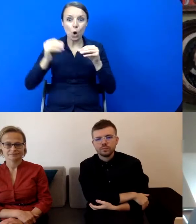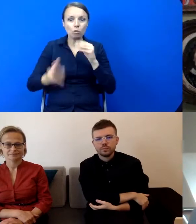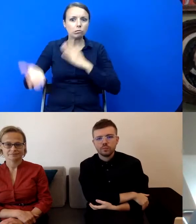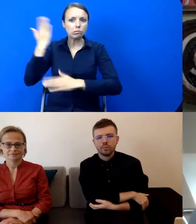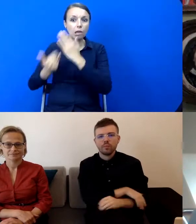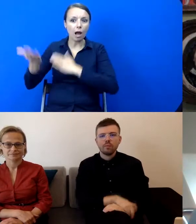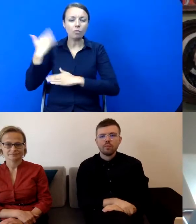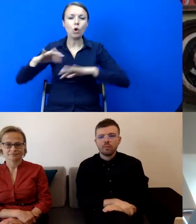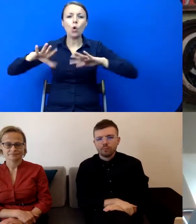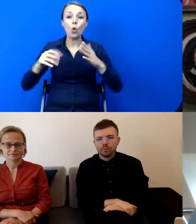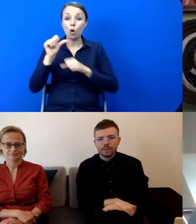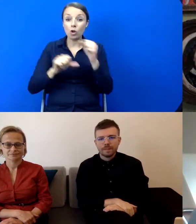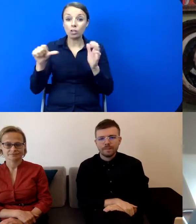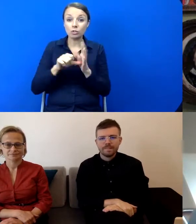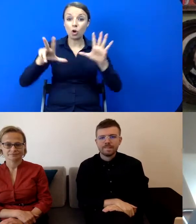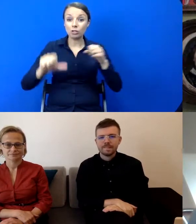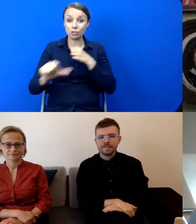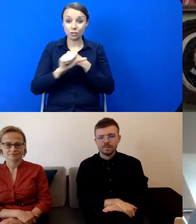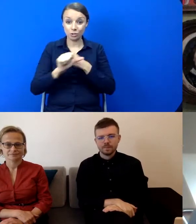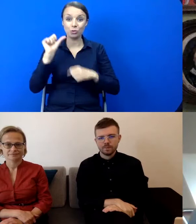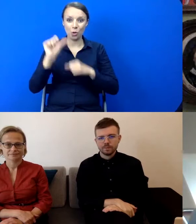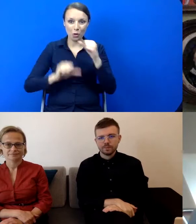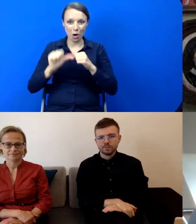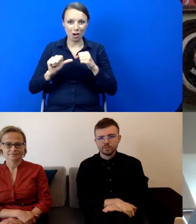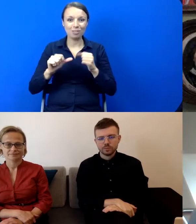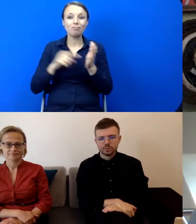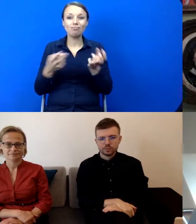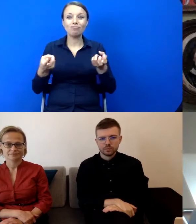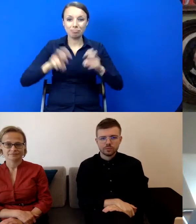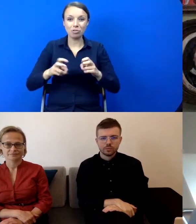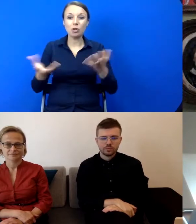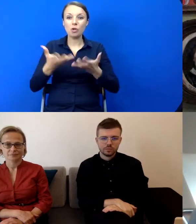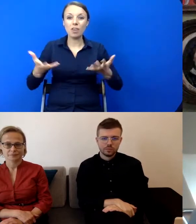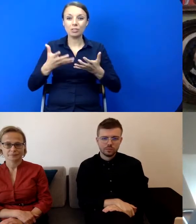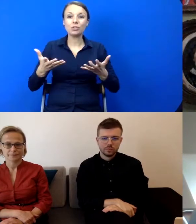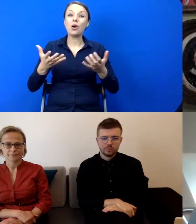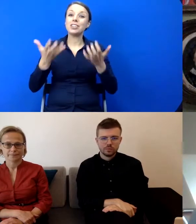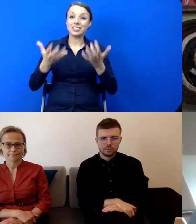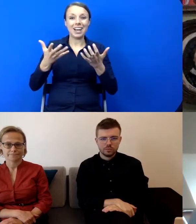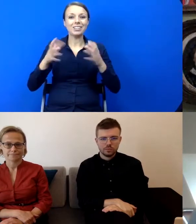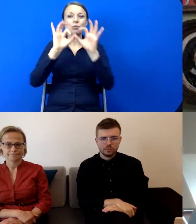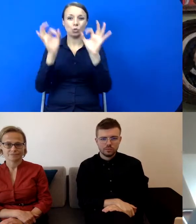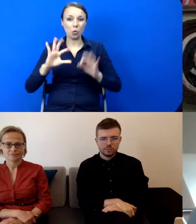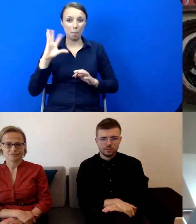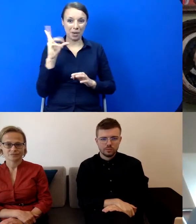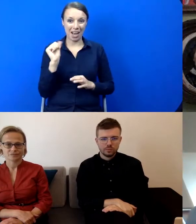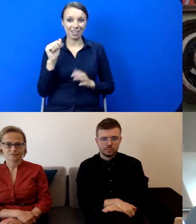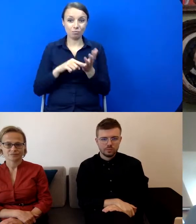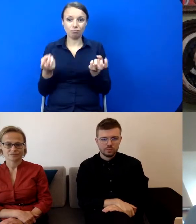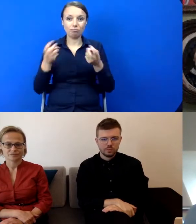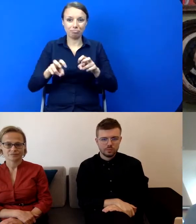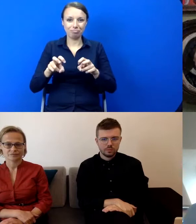roku 1860, kiedy powstało Towarzystwo Zachęty Sztuk Pięknych. Może nie będę się już